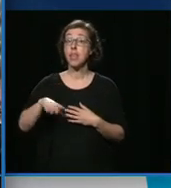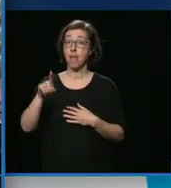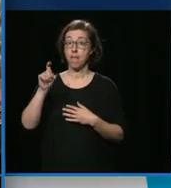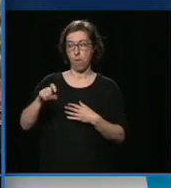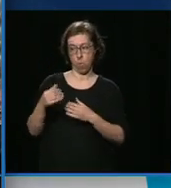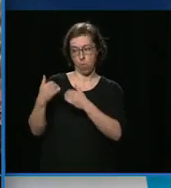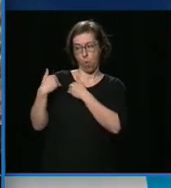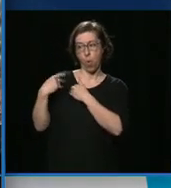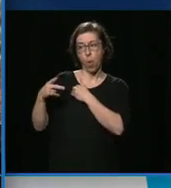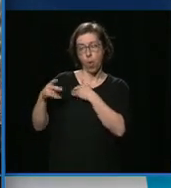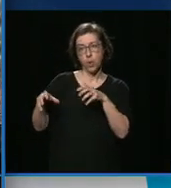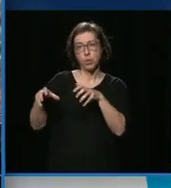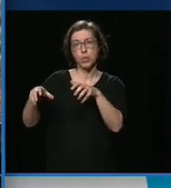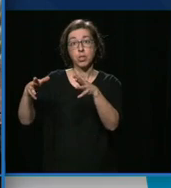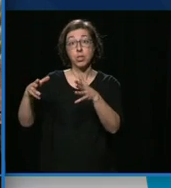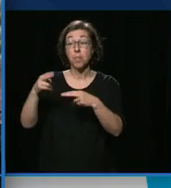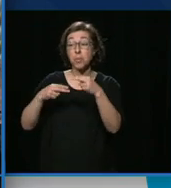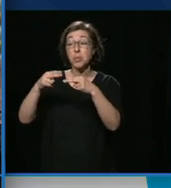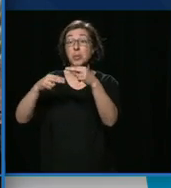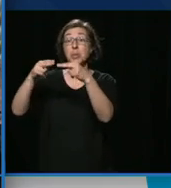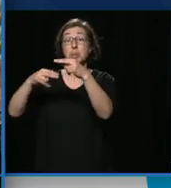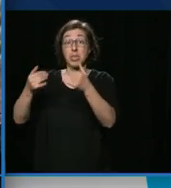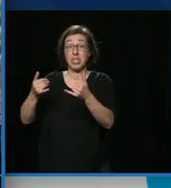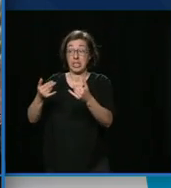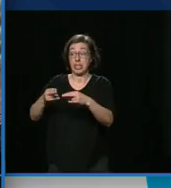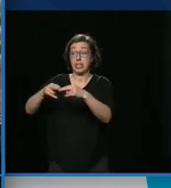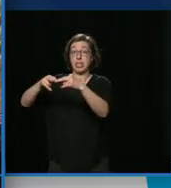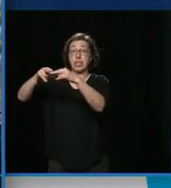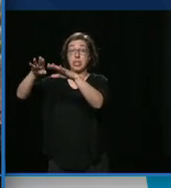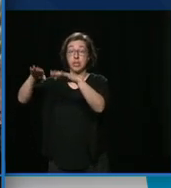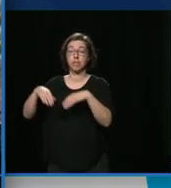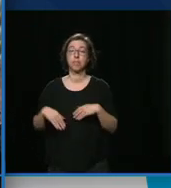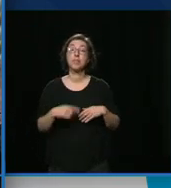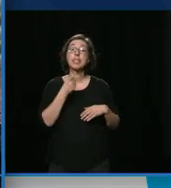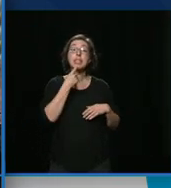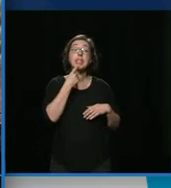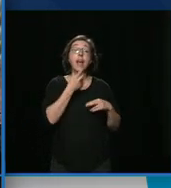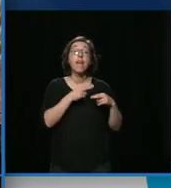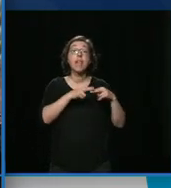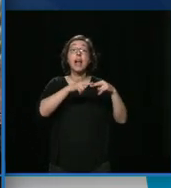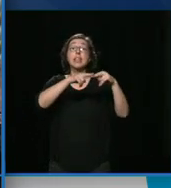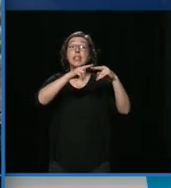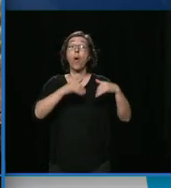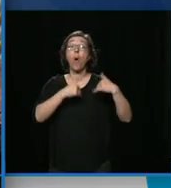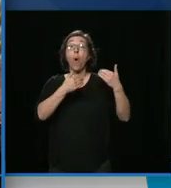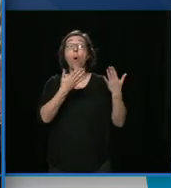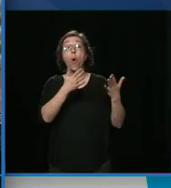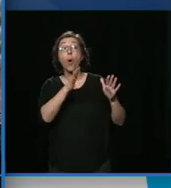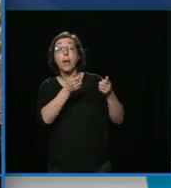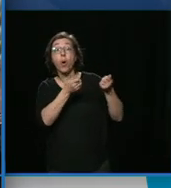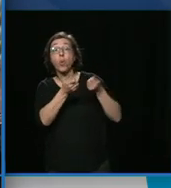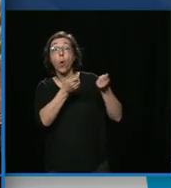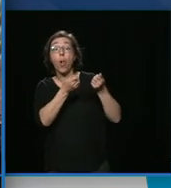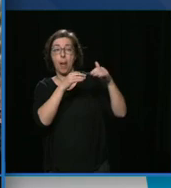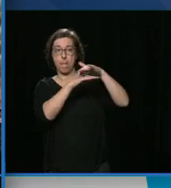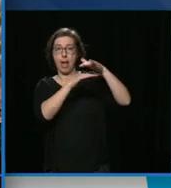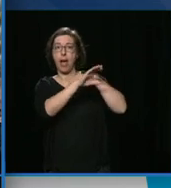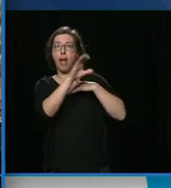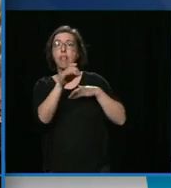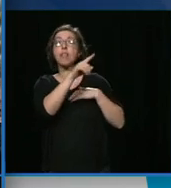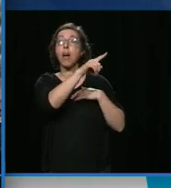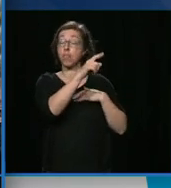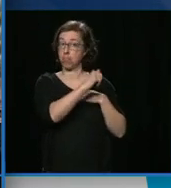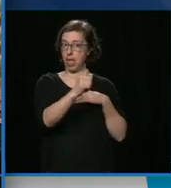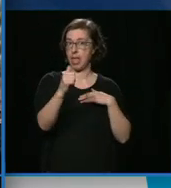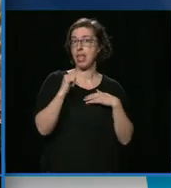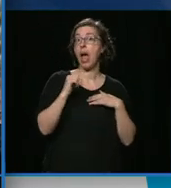La Banque centrale est celle qui doit contrôler l'inflation. Il y eu une hausse de taux d'intérêt de 50 points de base hier. On